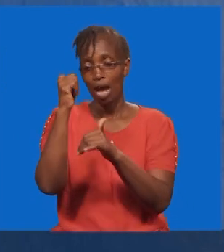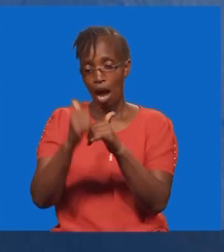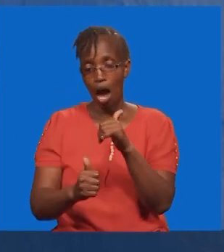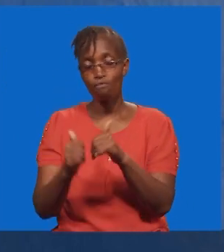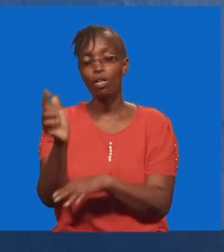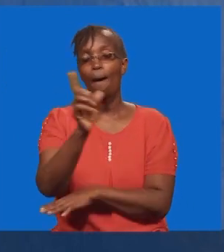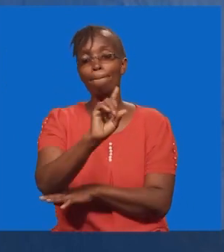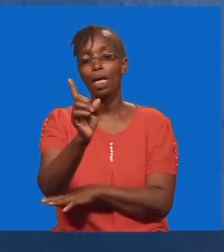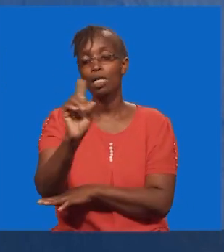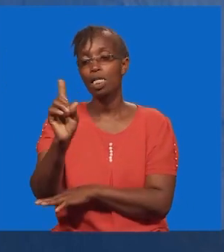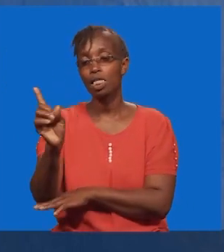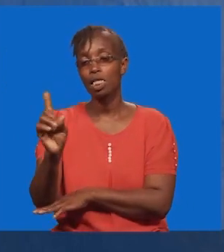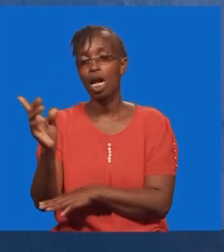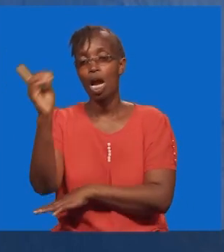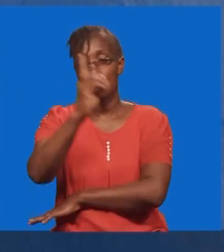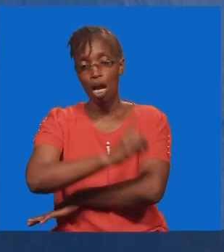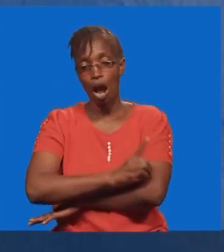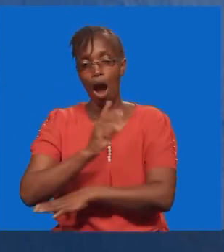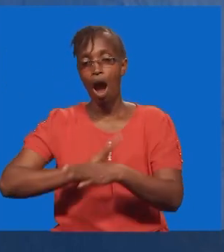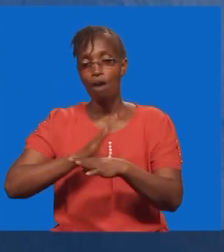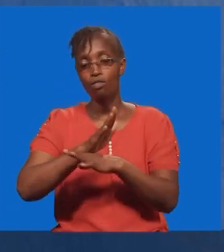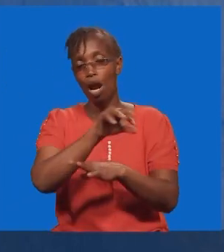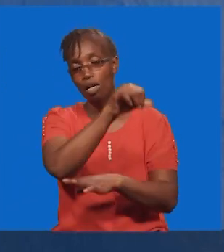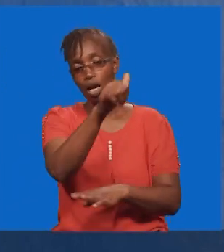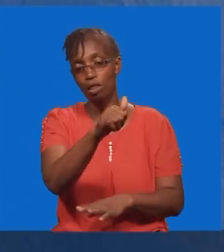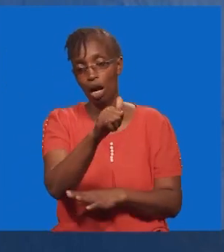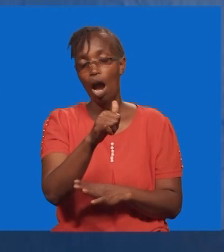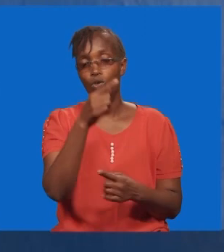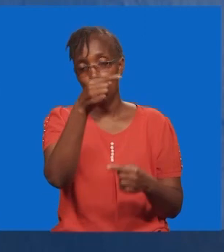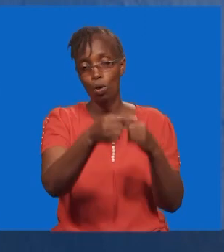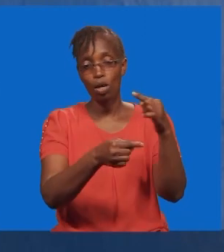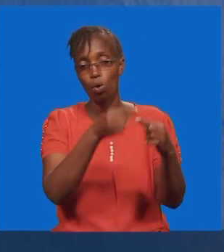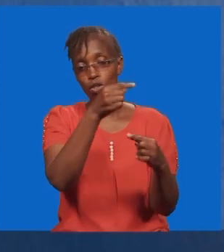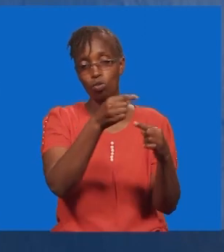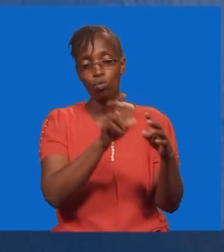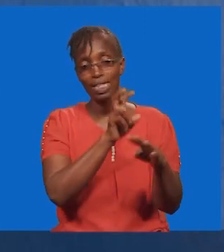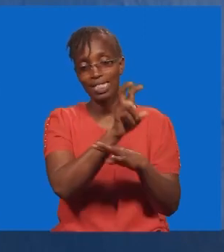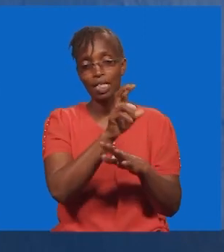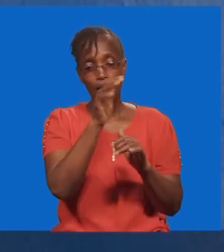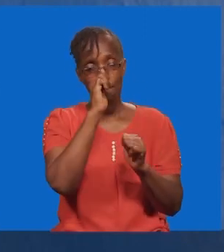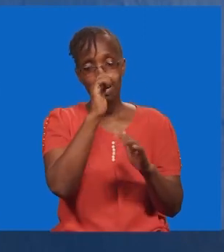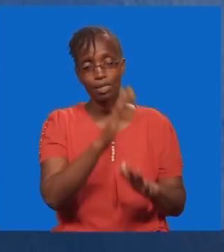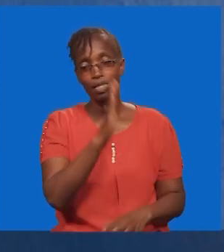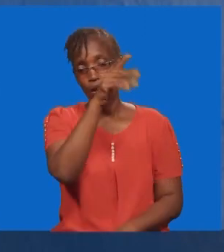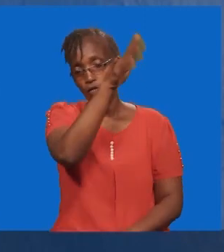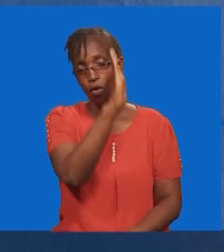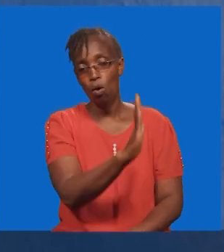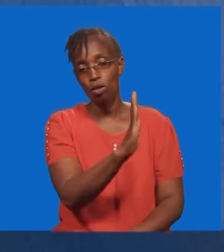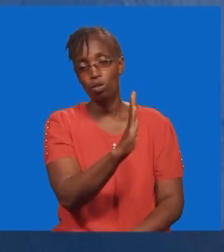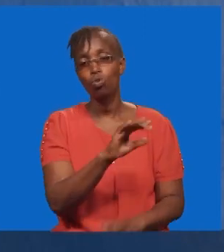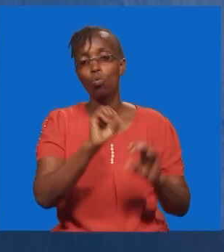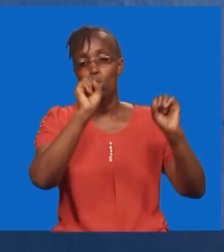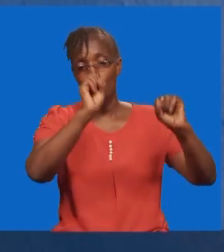kuenda ile ingini. Siku mbade ya nyingini. Na tutaweza kuendelea na kuona mbaraka zaki mwenyezi Mungu.